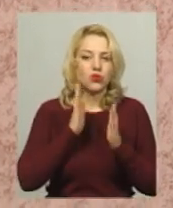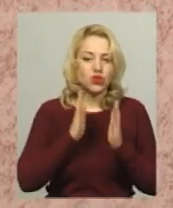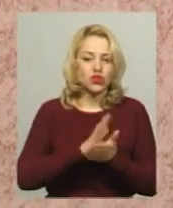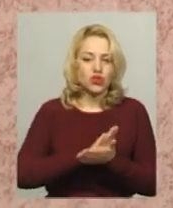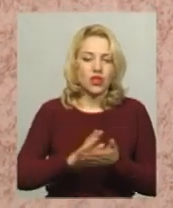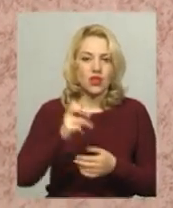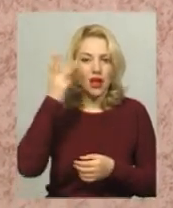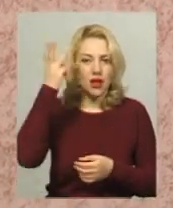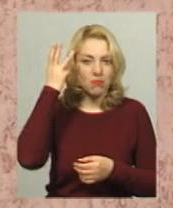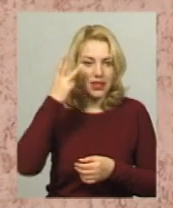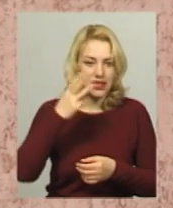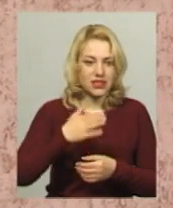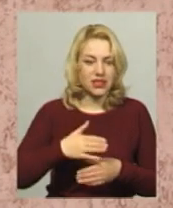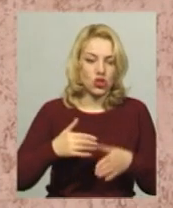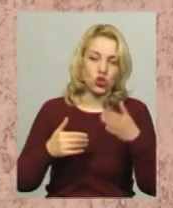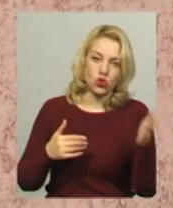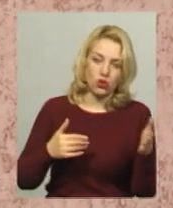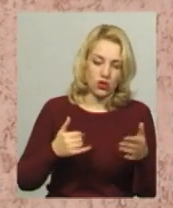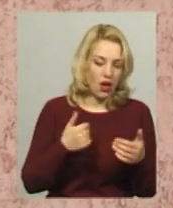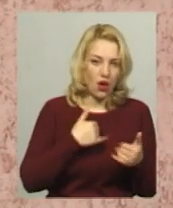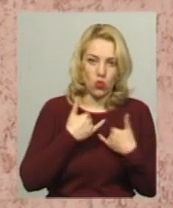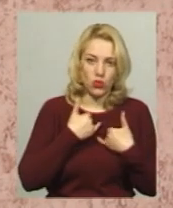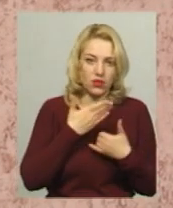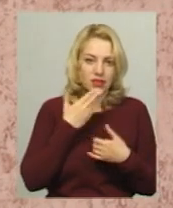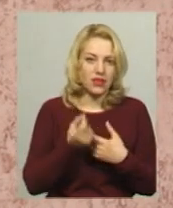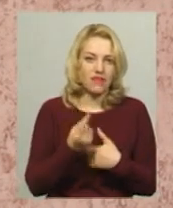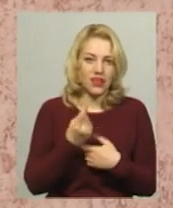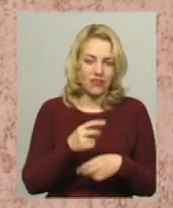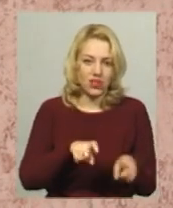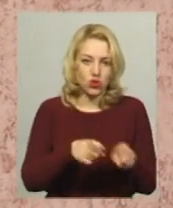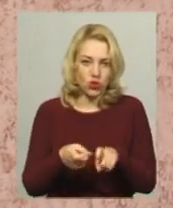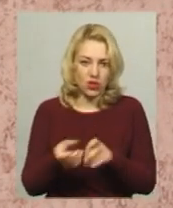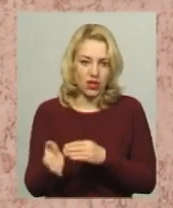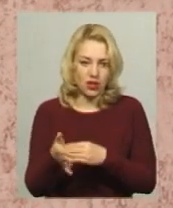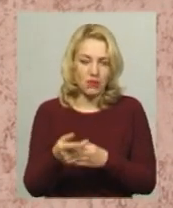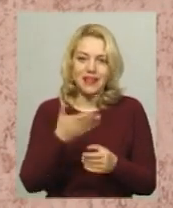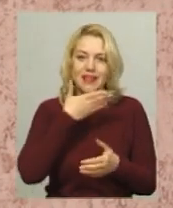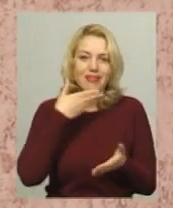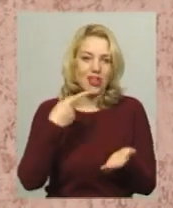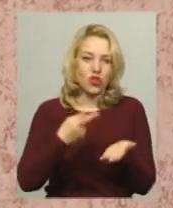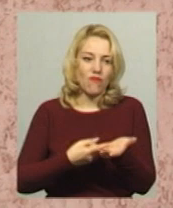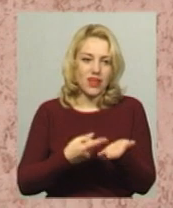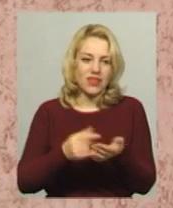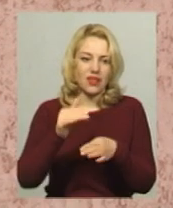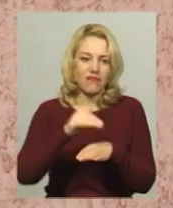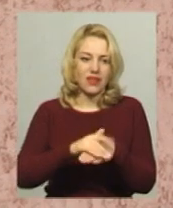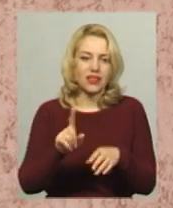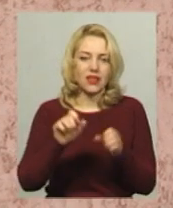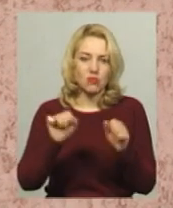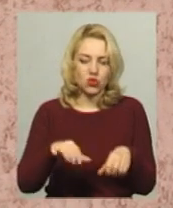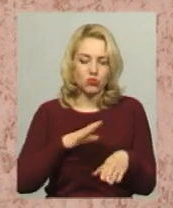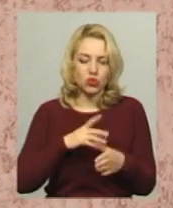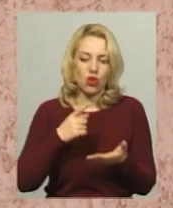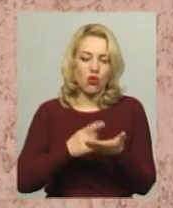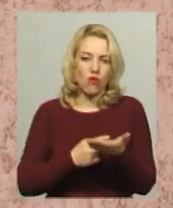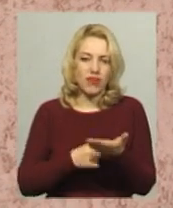а її не виявлено. Це недоведений факт, який може бути доведений тільки